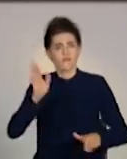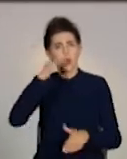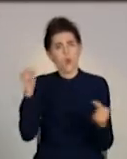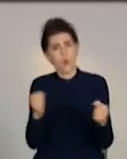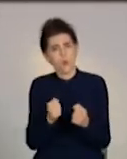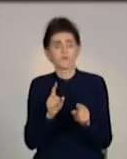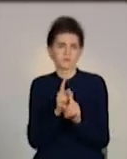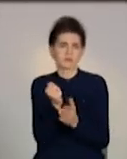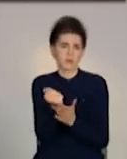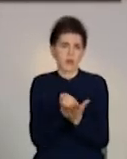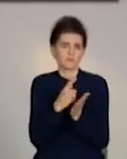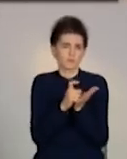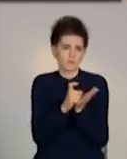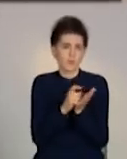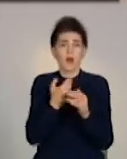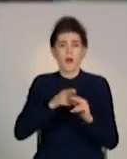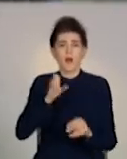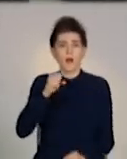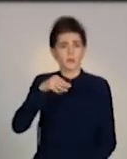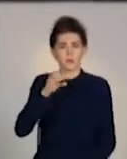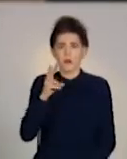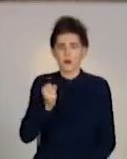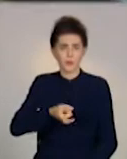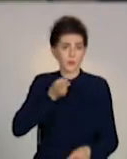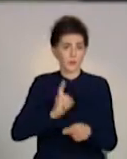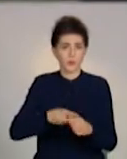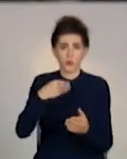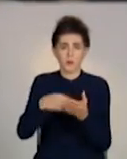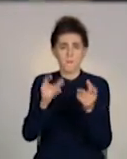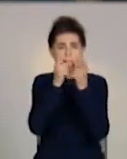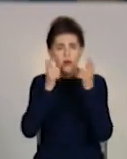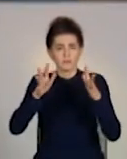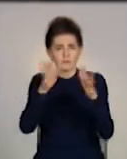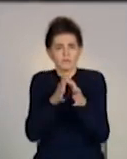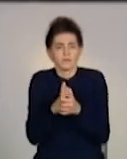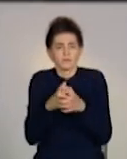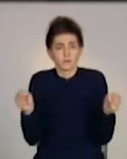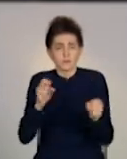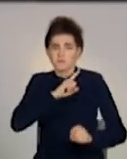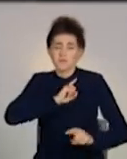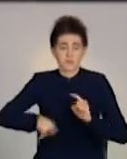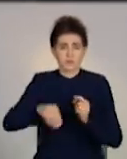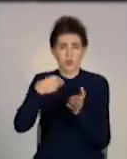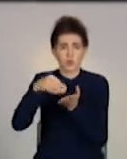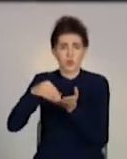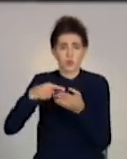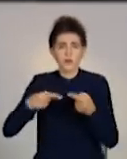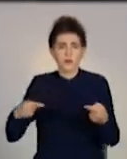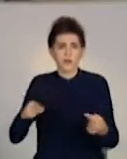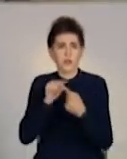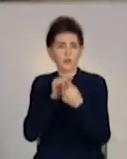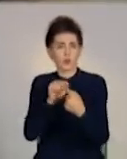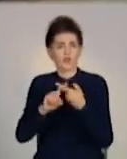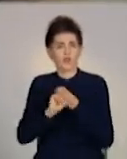Проте в аптеках розчину просто не знайти. Разом із масками люди змили з прилавків усі дезінфекційні засоби.